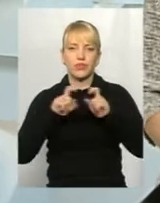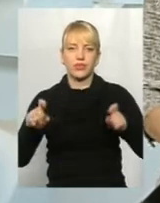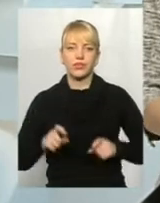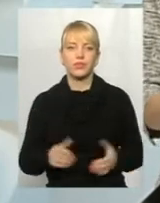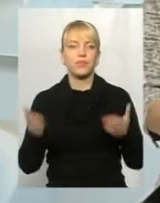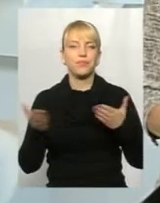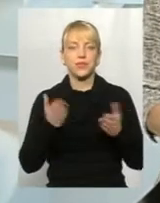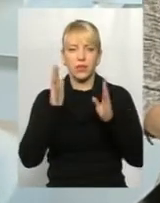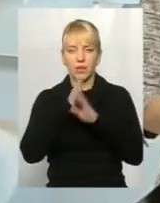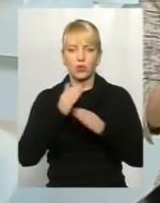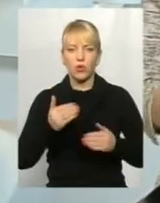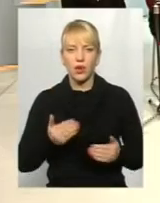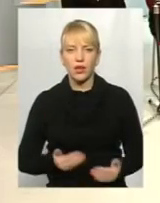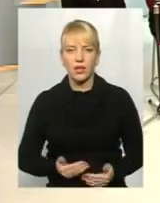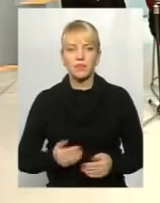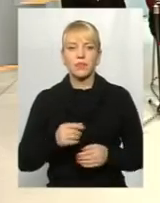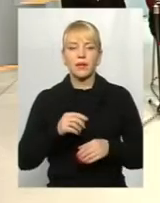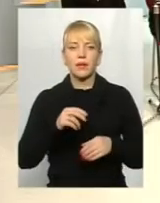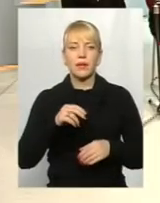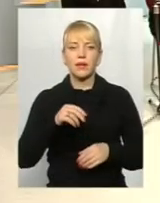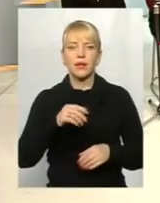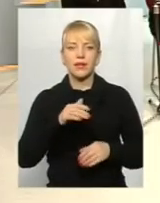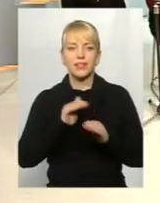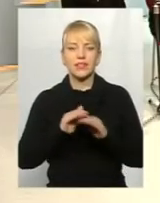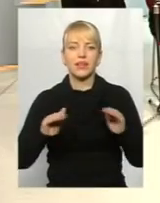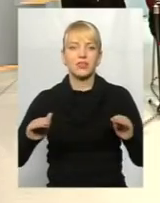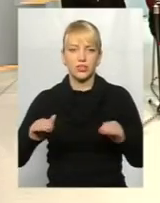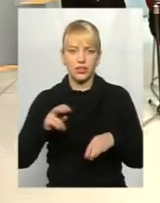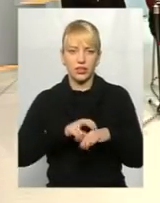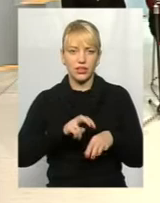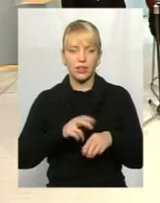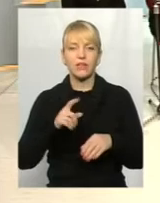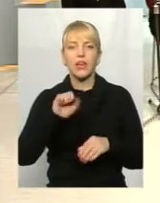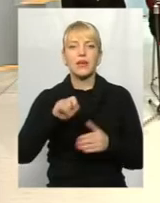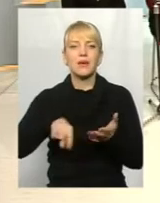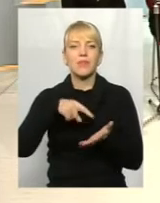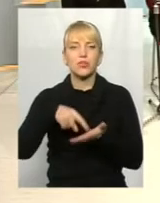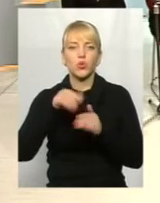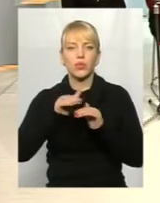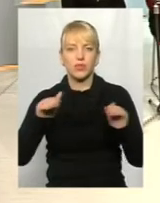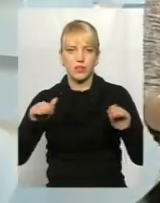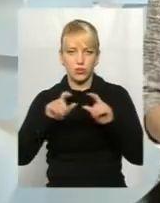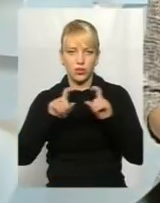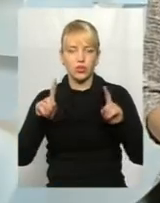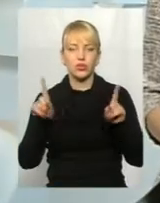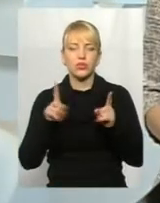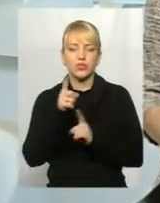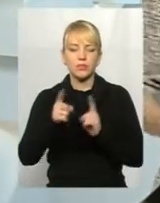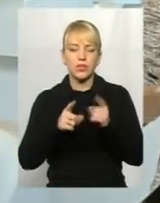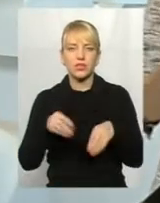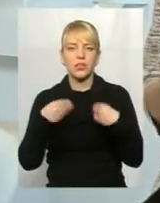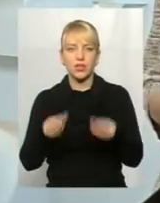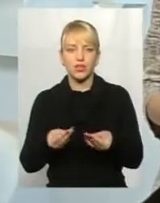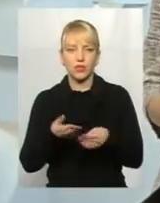доля педіатрів і міської дитячої поліклініки? Що зміниться в наданні допомоги